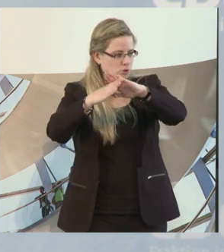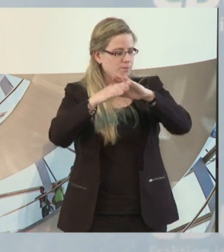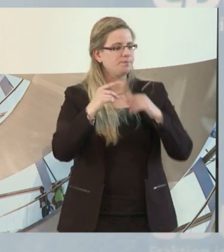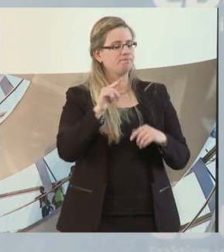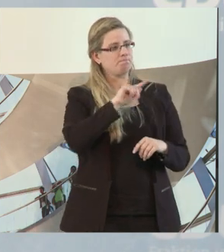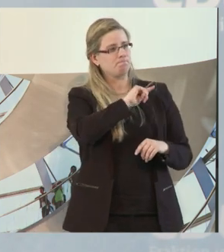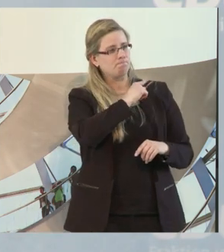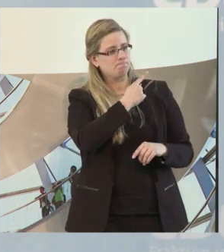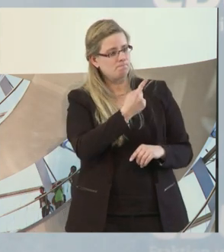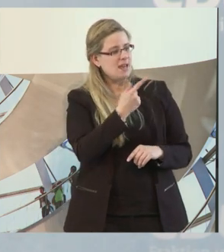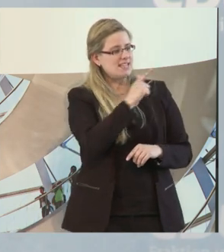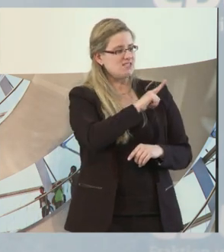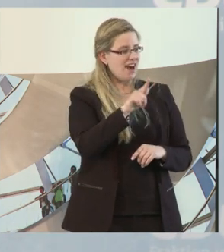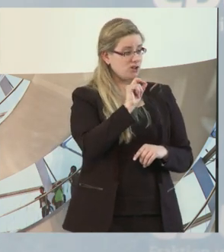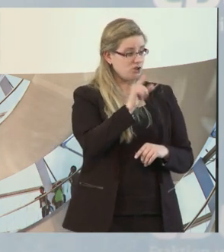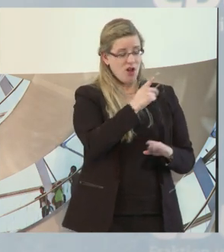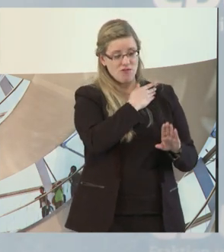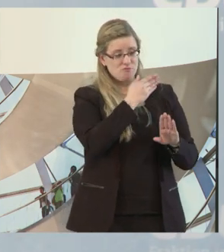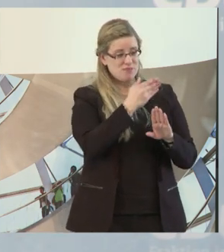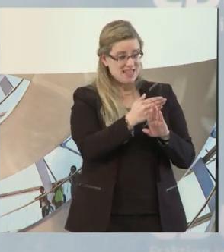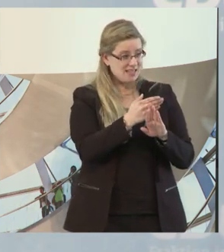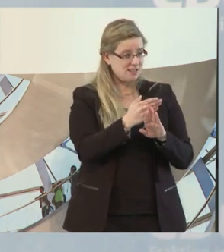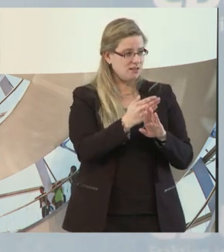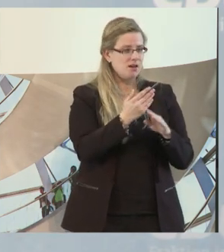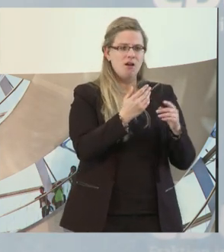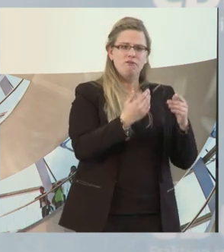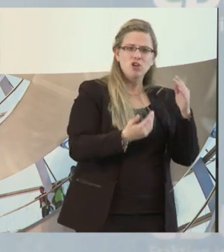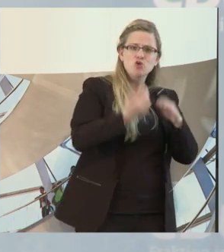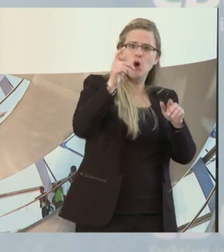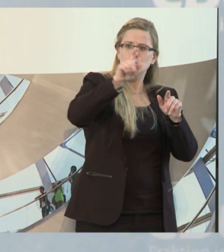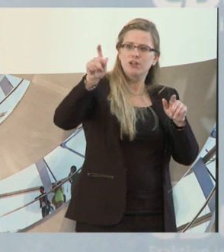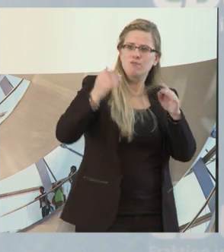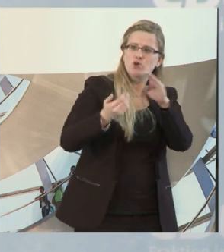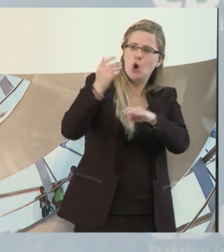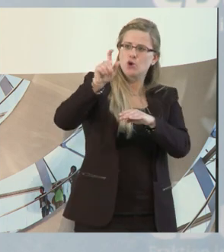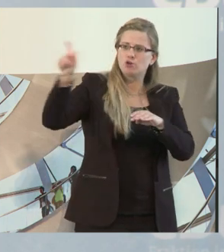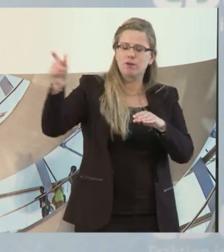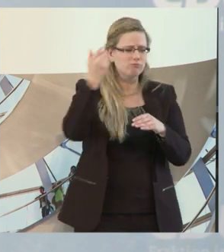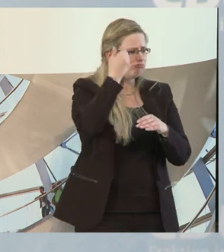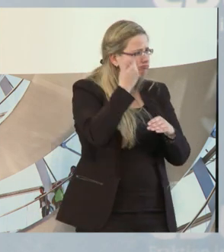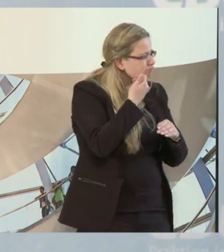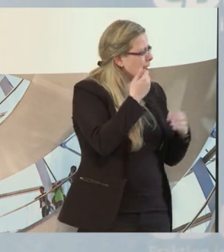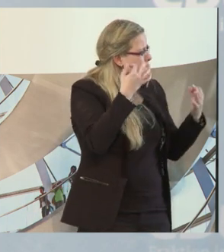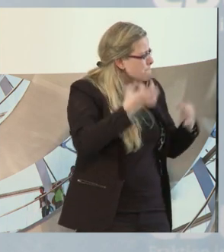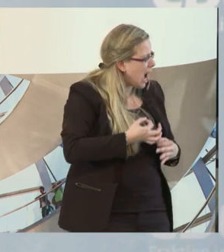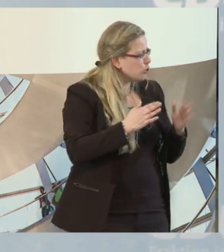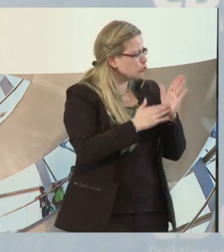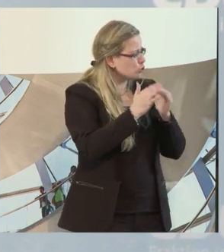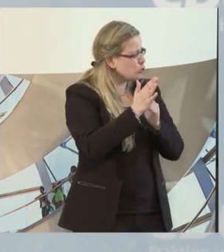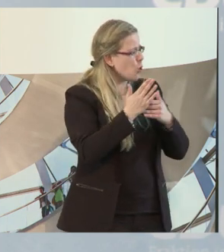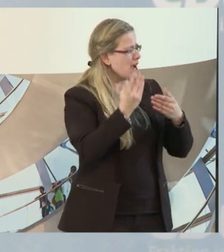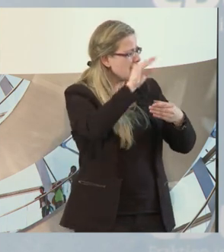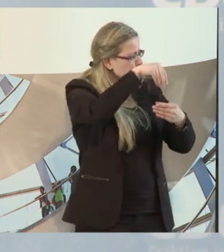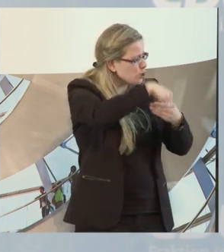von der habe ich ehrlich gesagt nie geträumt. Es kommen heute Unternehmen zu uns und sagen, baue uns inklusive Strukturen aus, helfe